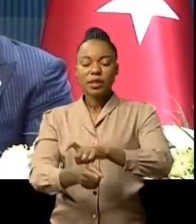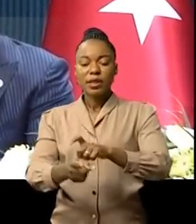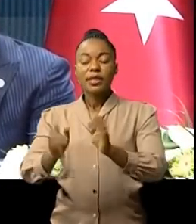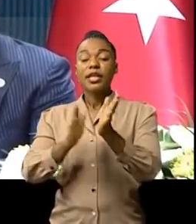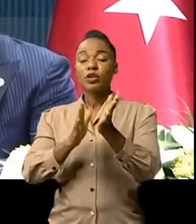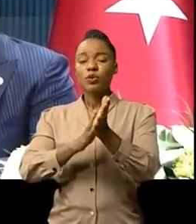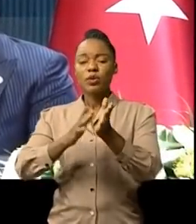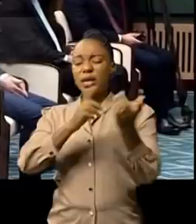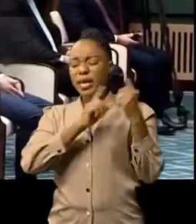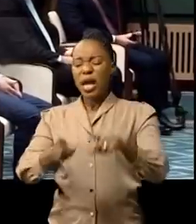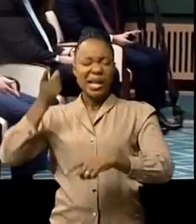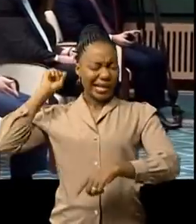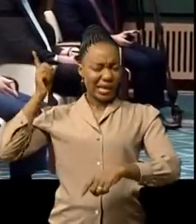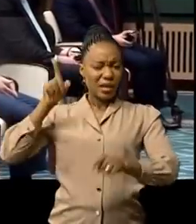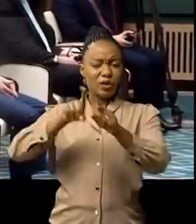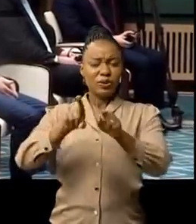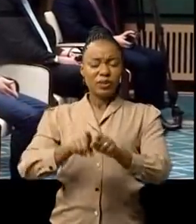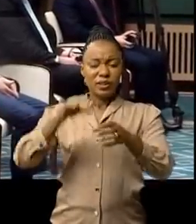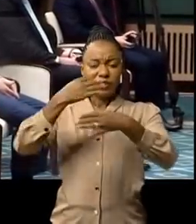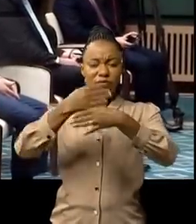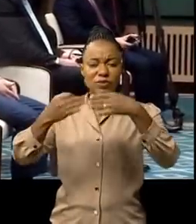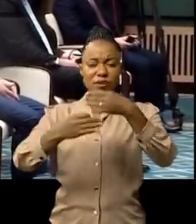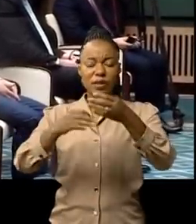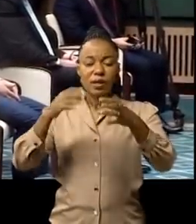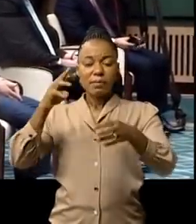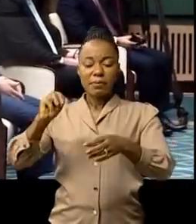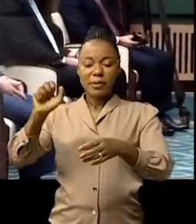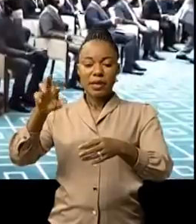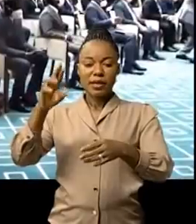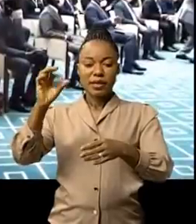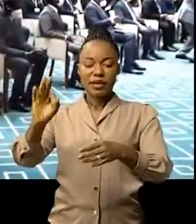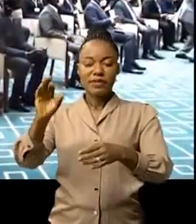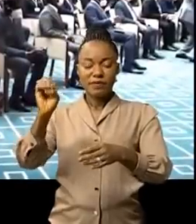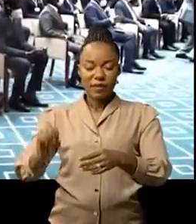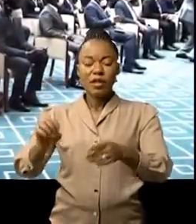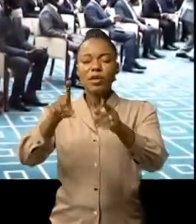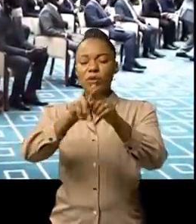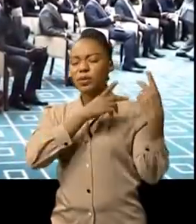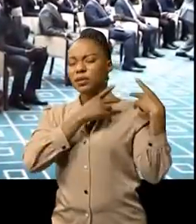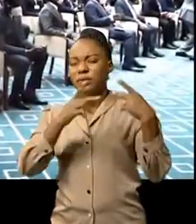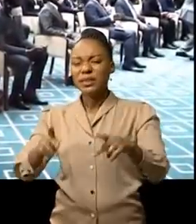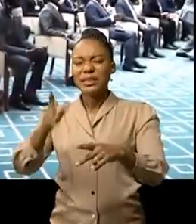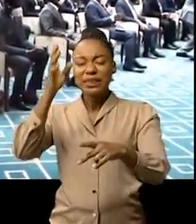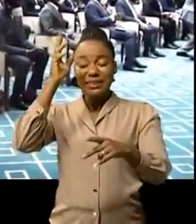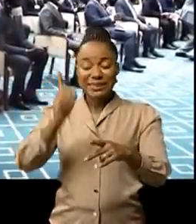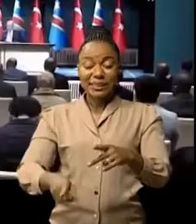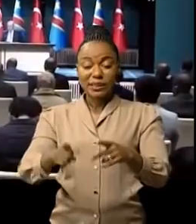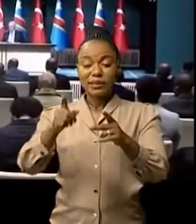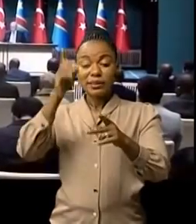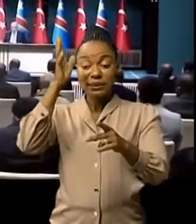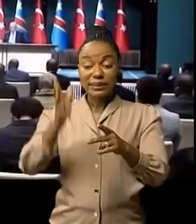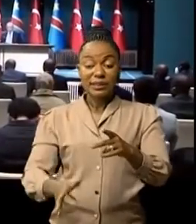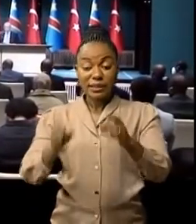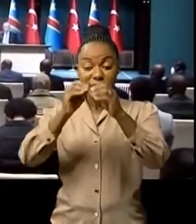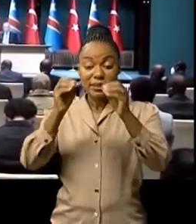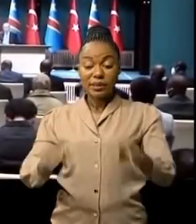basé à Kinshasa à la Fondation Maharif, un établissement scolaire de plus de 530 élèves turcs et congolais